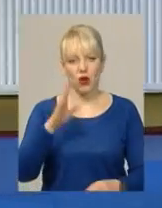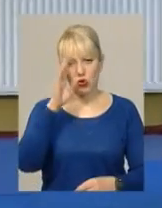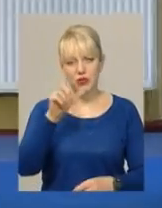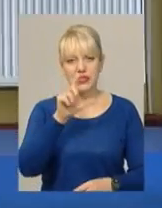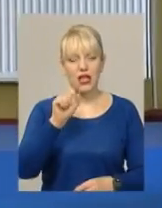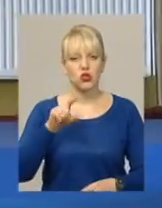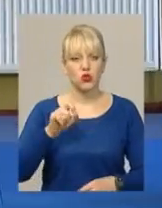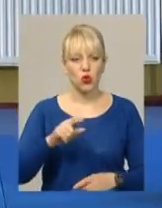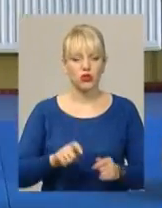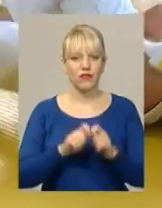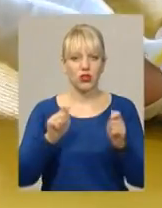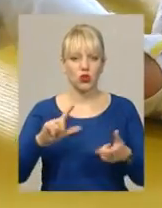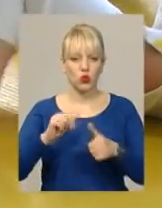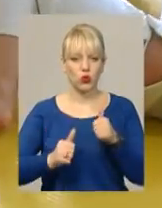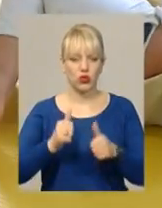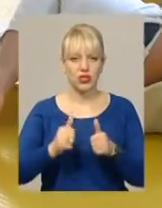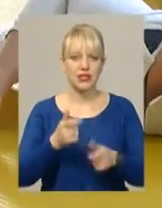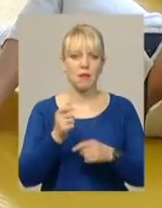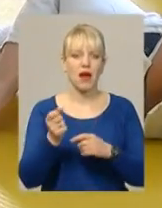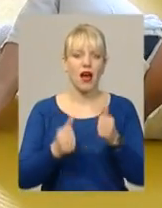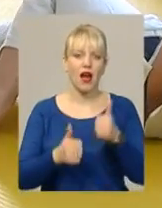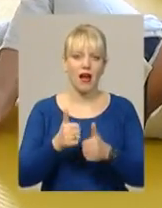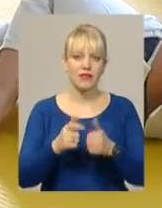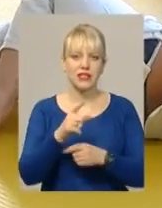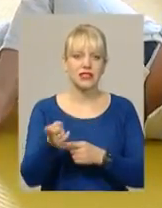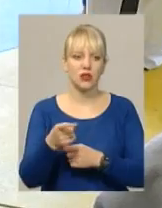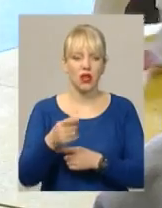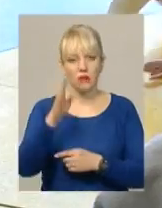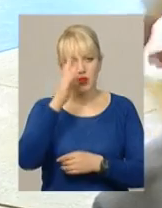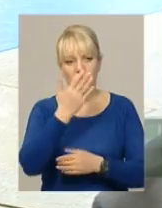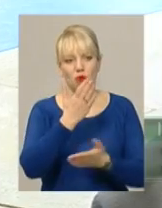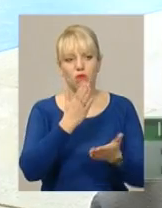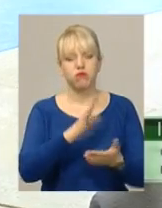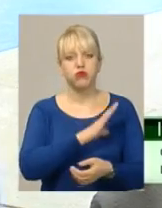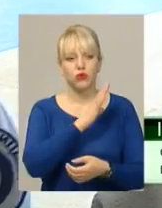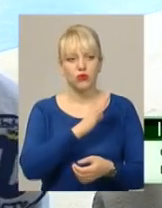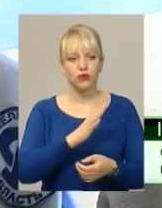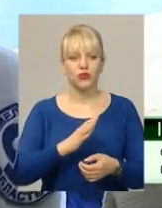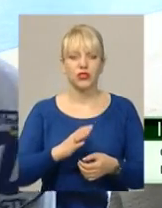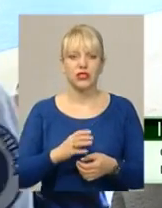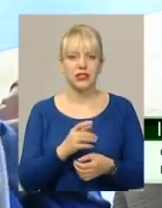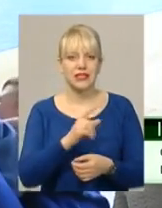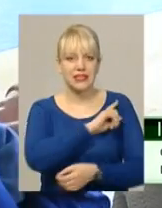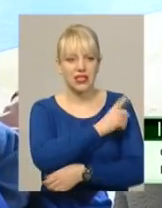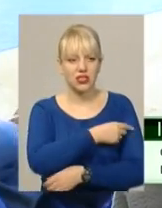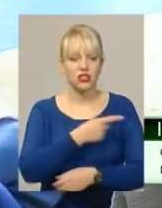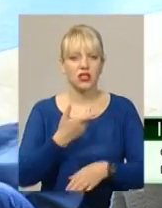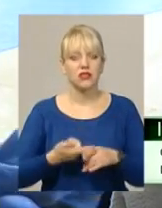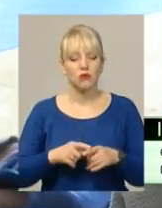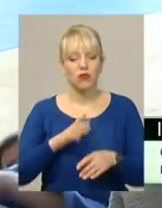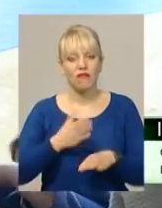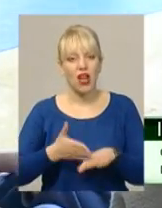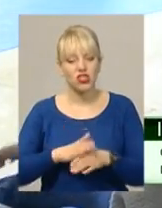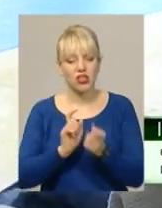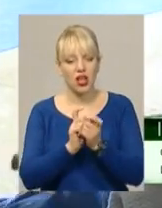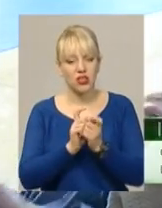турніру змагався з тернопільським суперником, який, каже спортсмен, виявився сильнішим. Ця суточка була важка, тому що він вищий